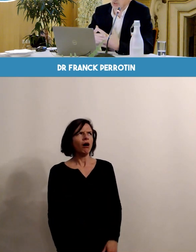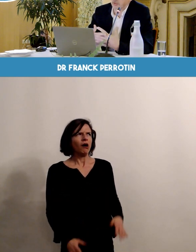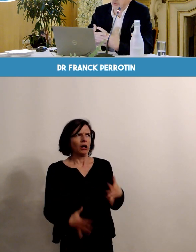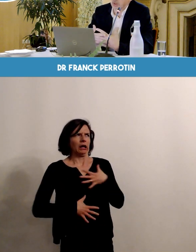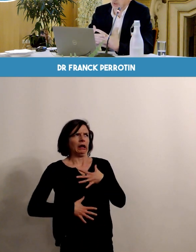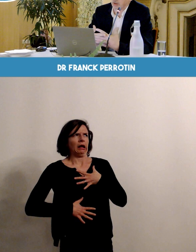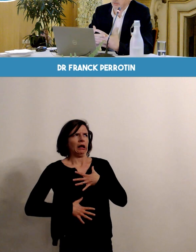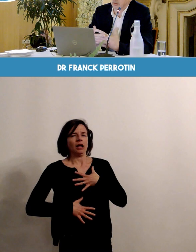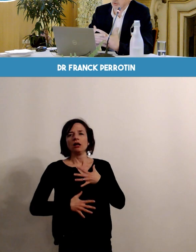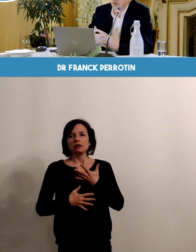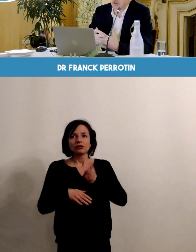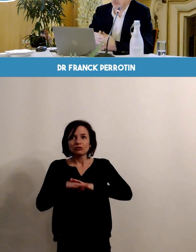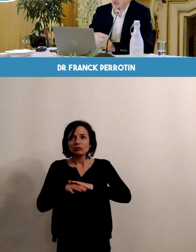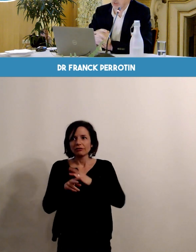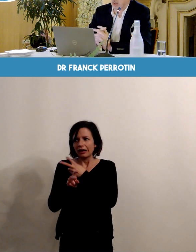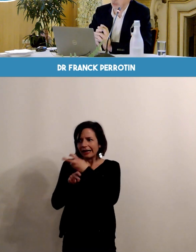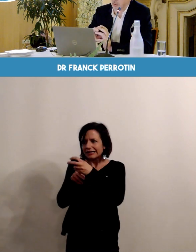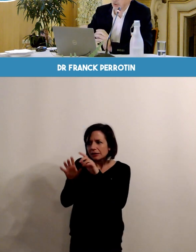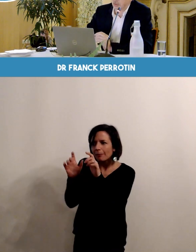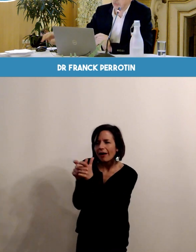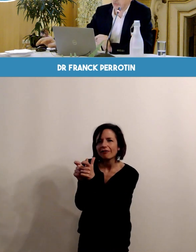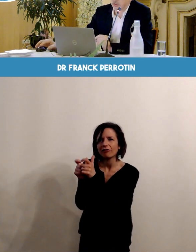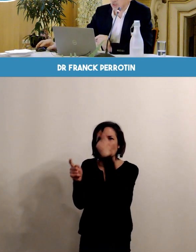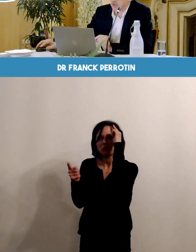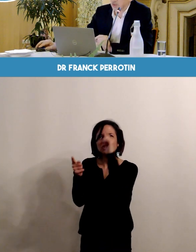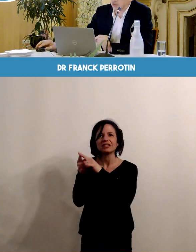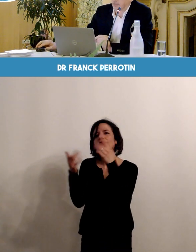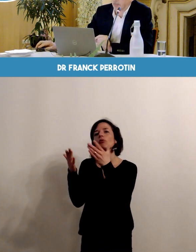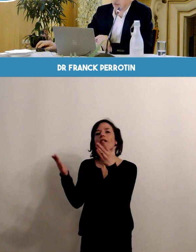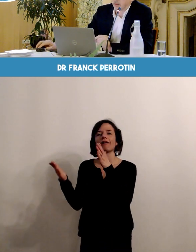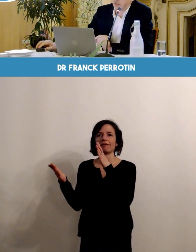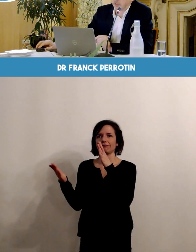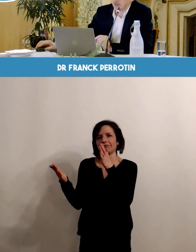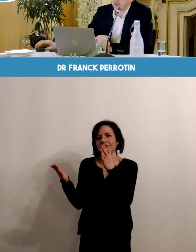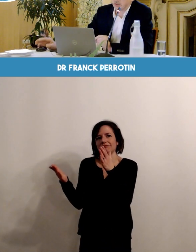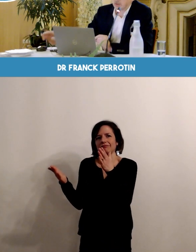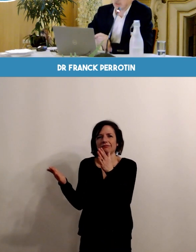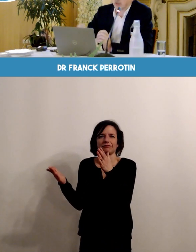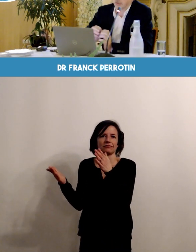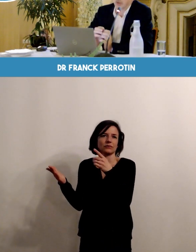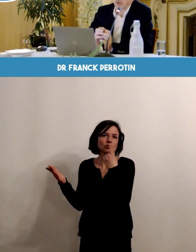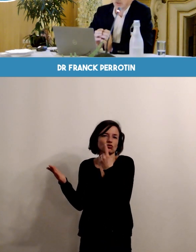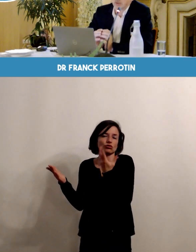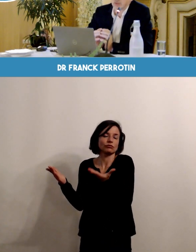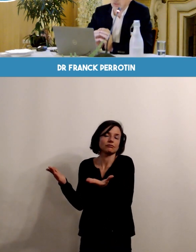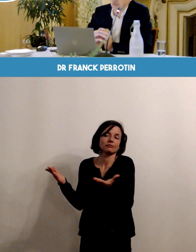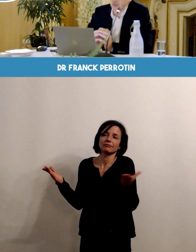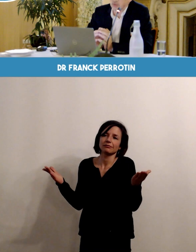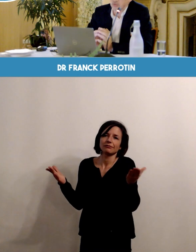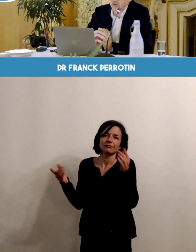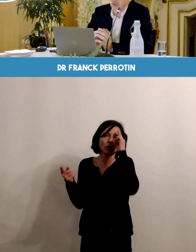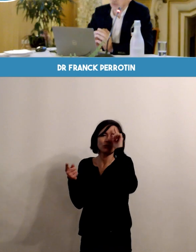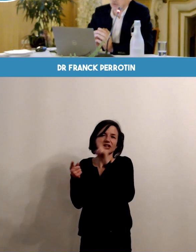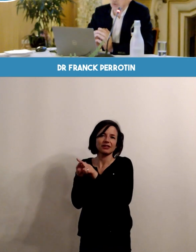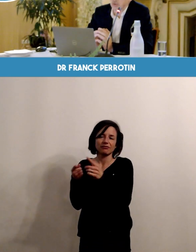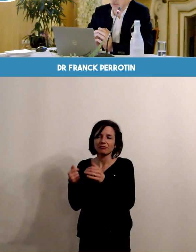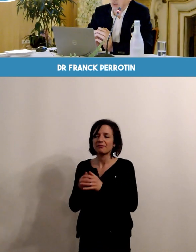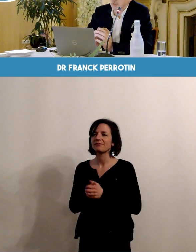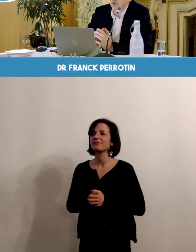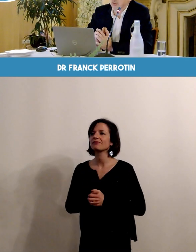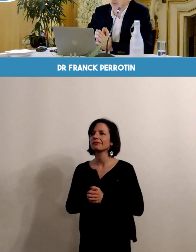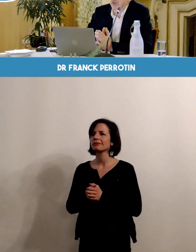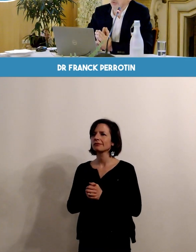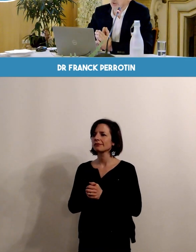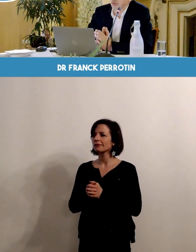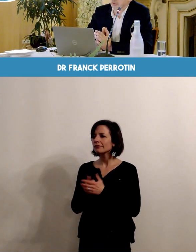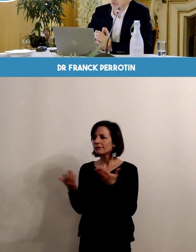grossesse mais l'objectif il est quand même un objectif qui a une finalité la finalité c'est si on met en